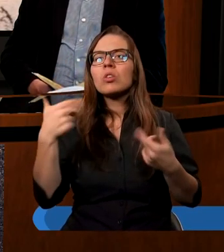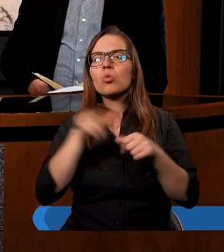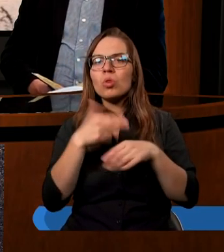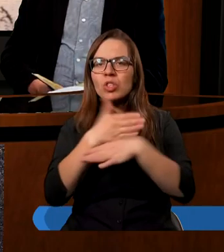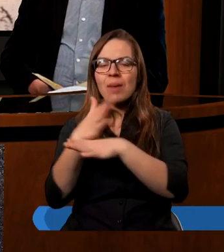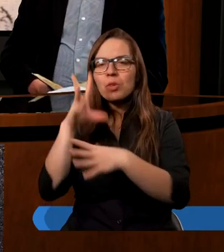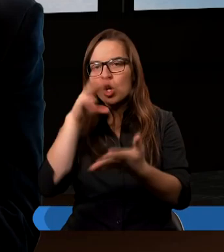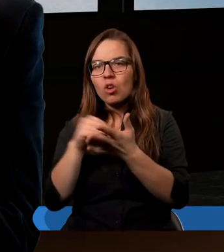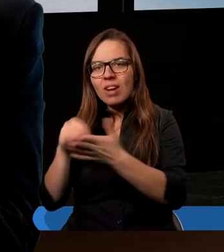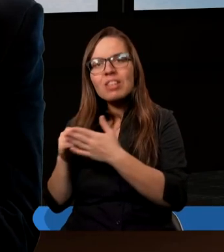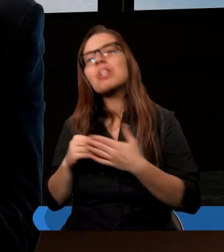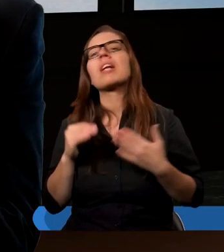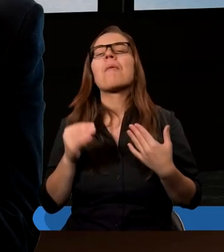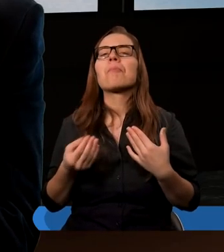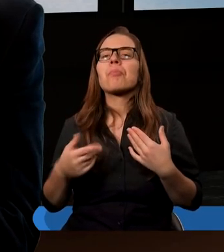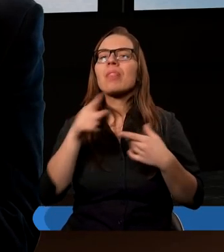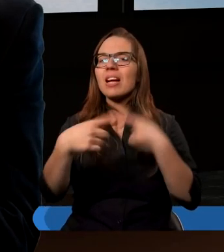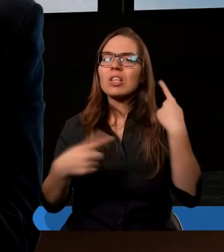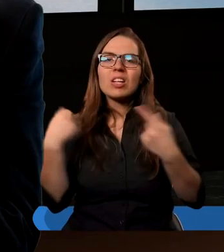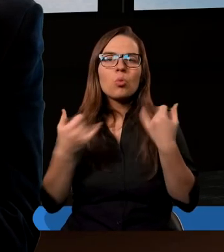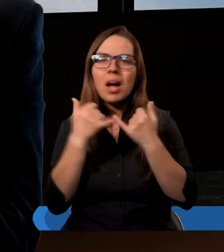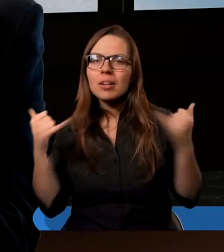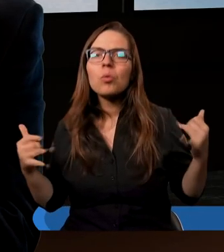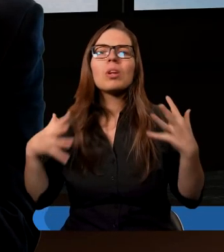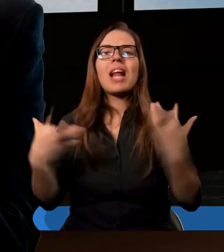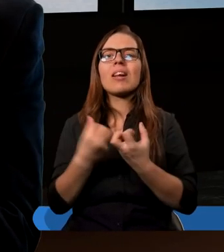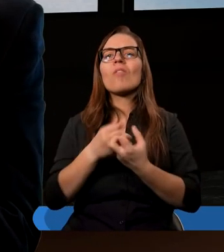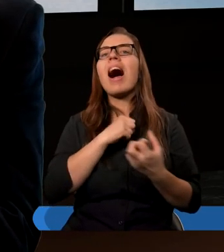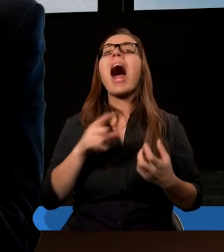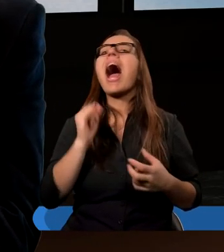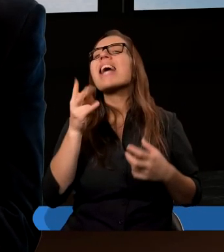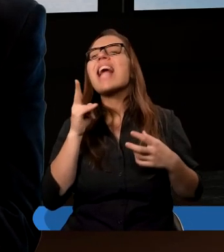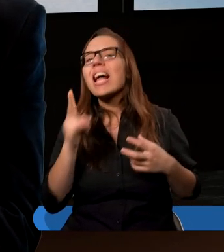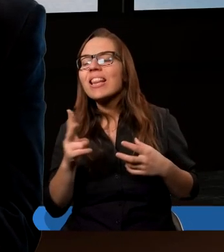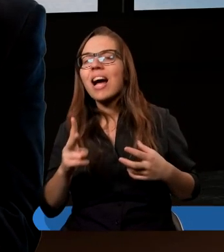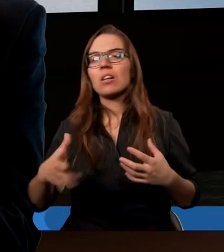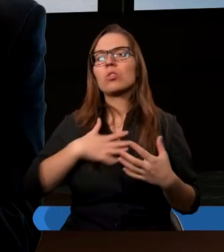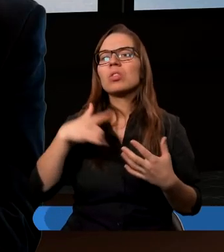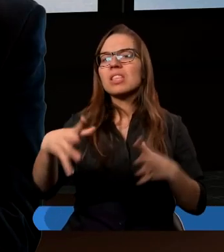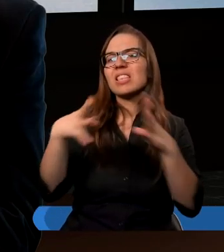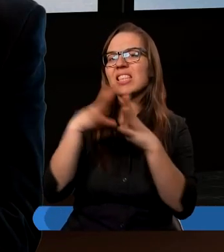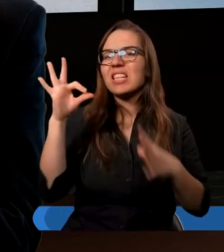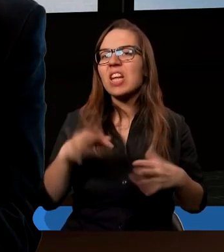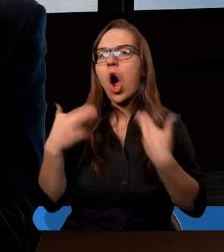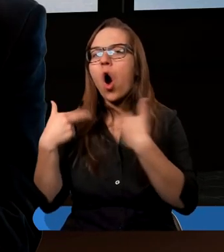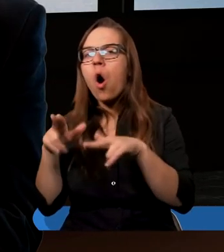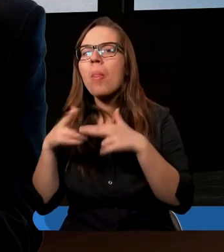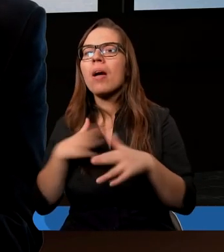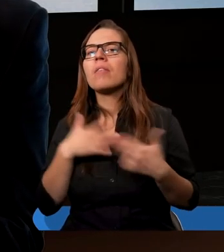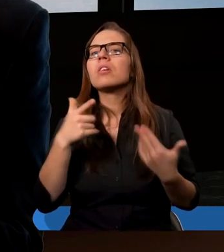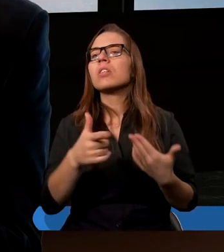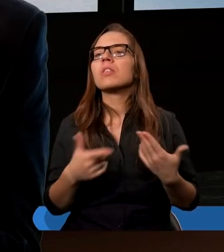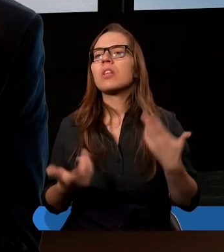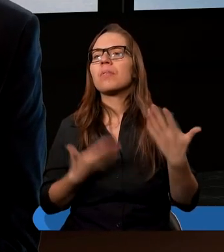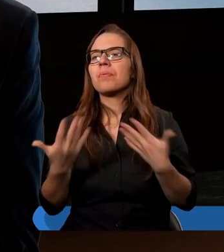doświadczeniami, kiedy w trudnych sytuacjach się znajdowały, a jednak to oddawanie dziesięciny gdzieś